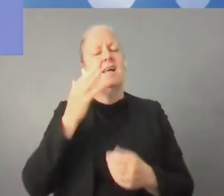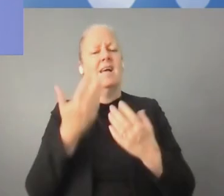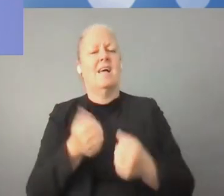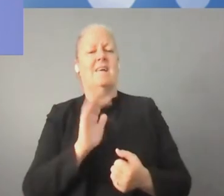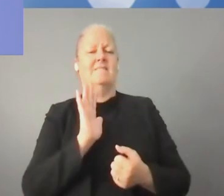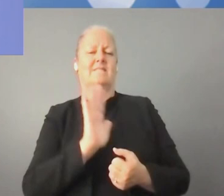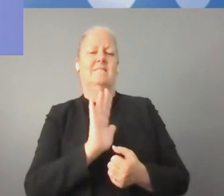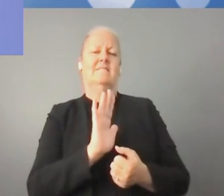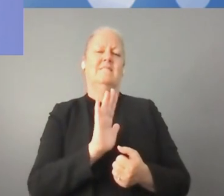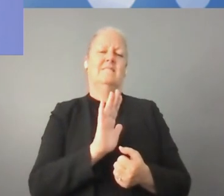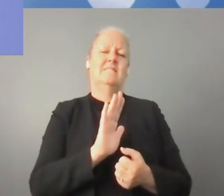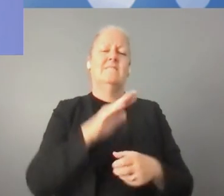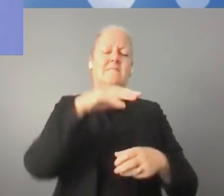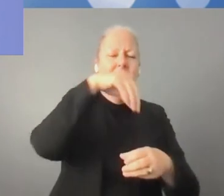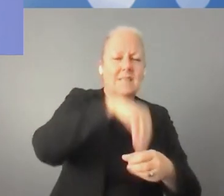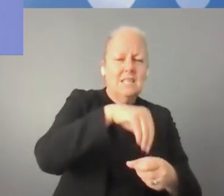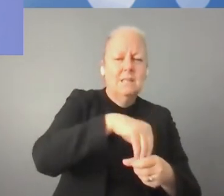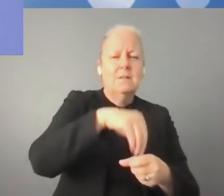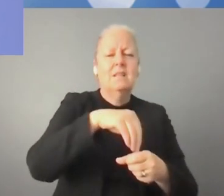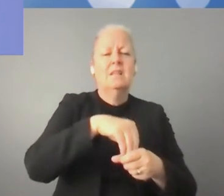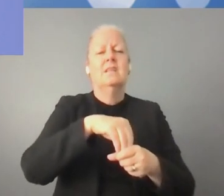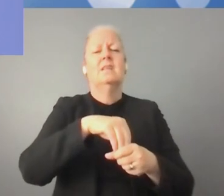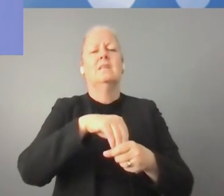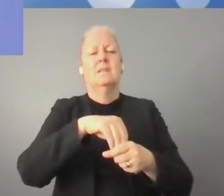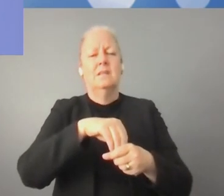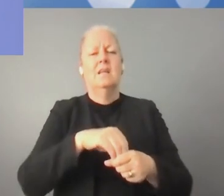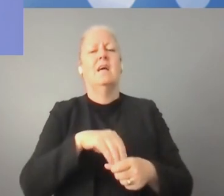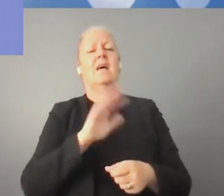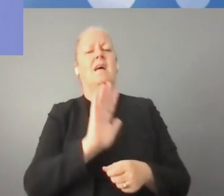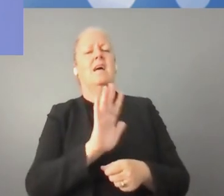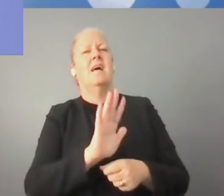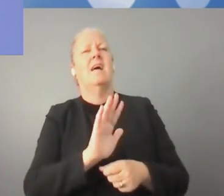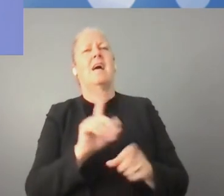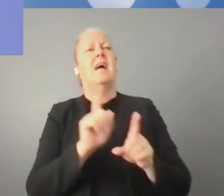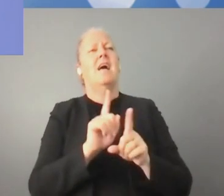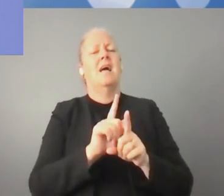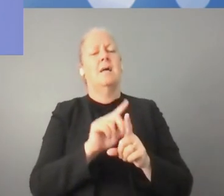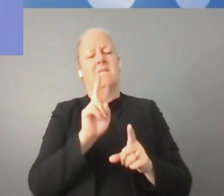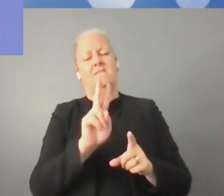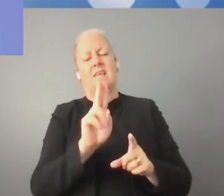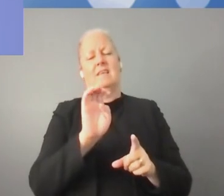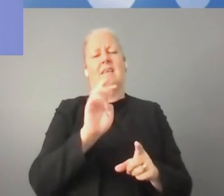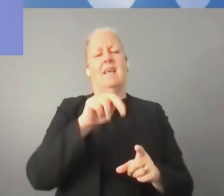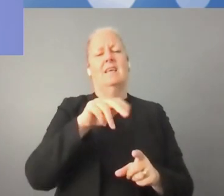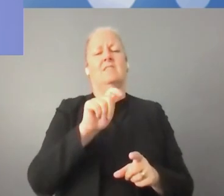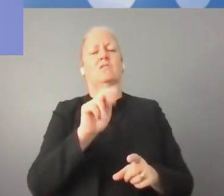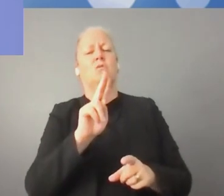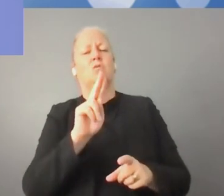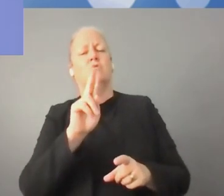للابتكار. وفيه إمكانية عديدة